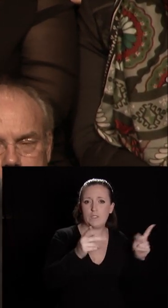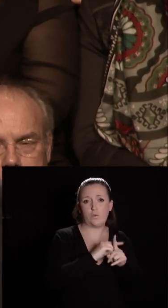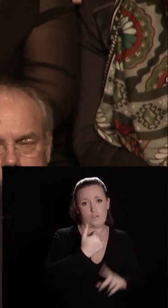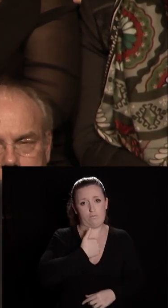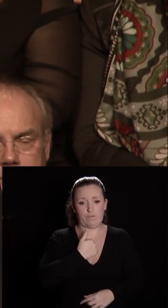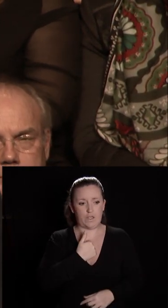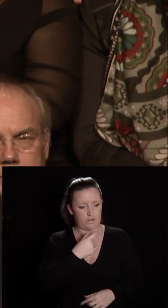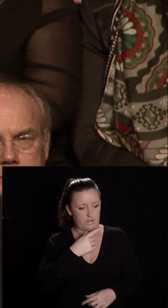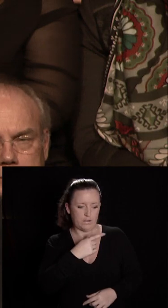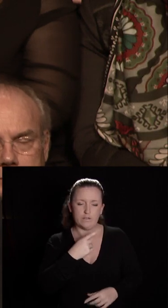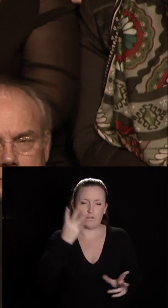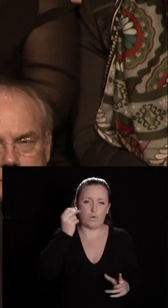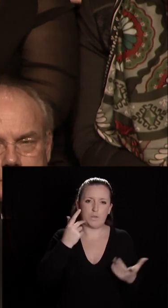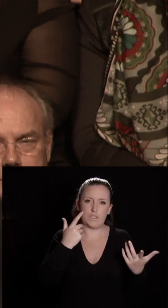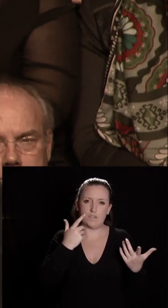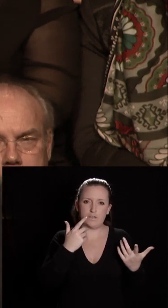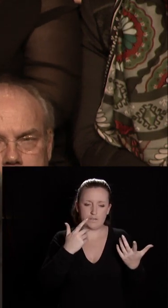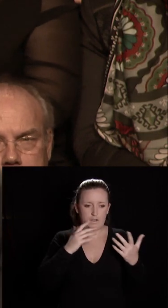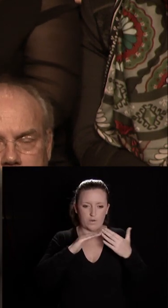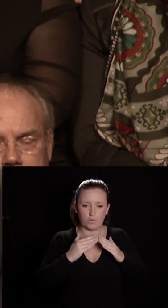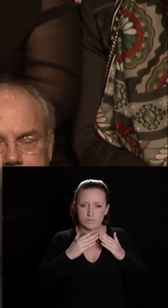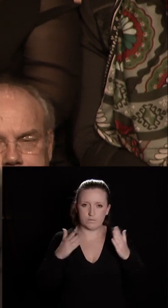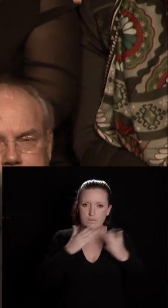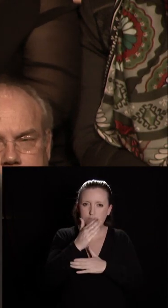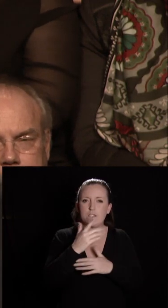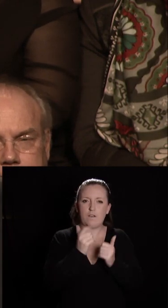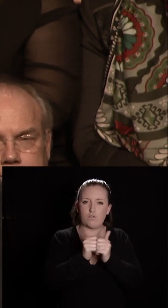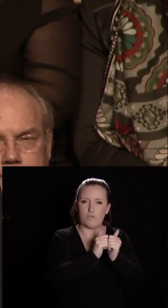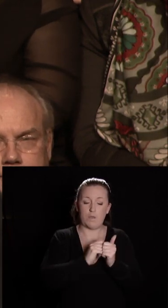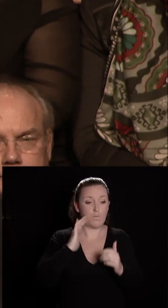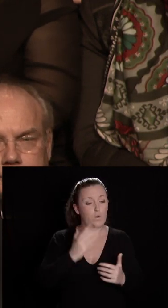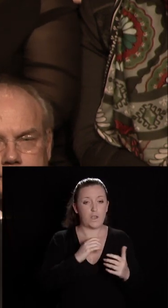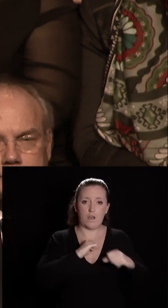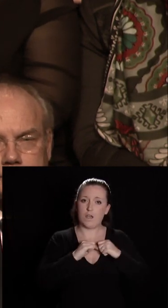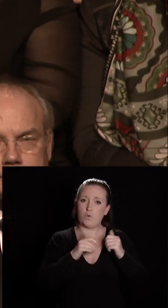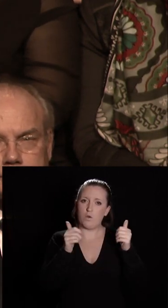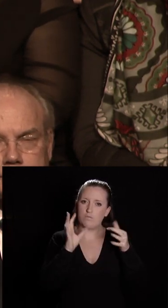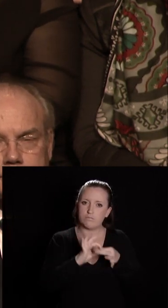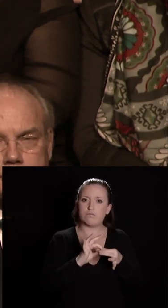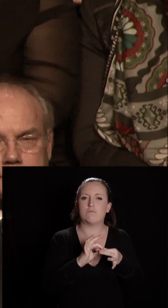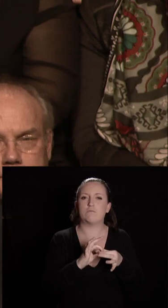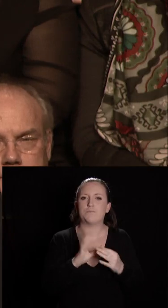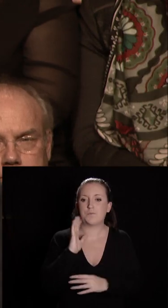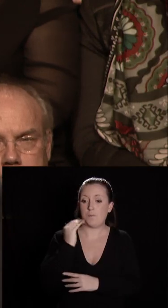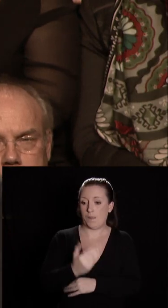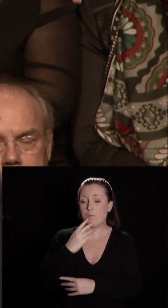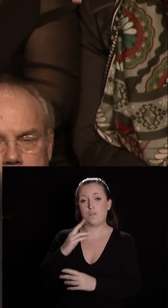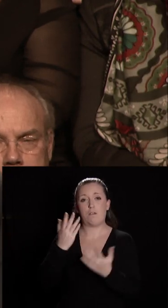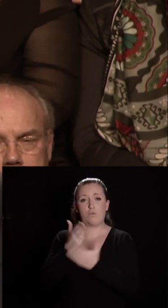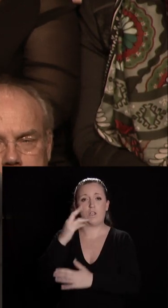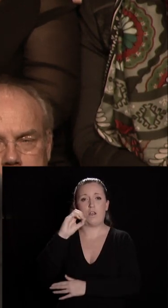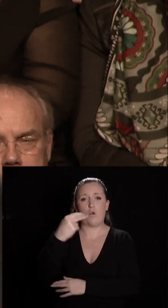partageaient une véritable communauté de destin et donc agissent ensemble. Et c'est le cas avec Cône Dijon,